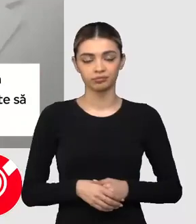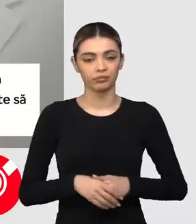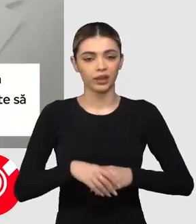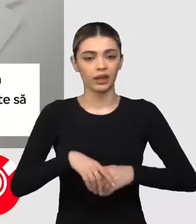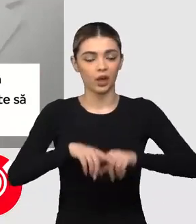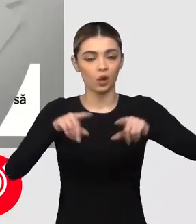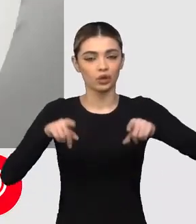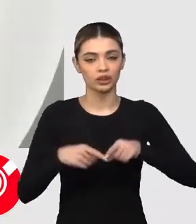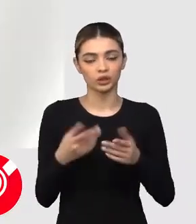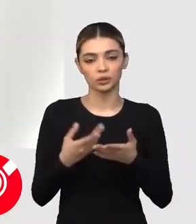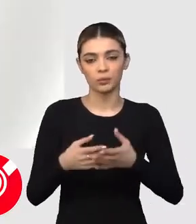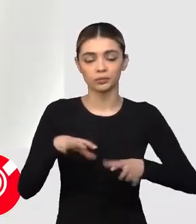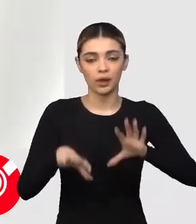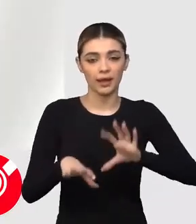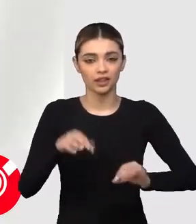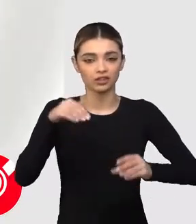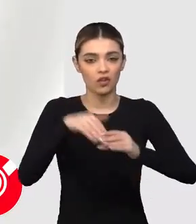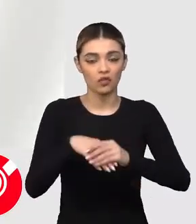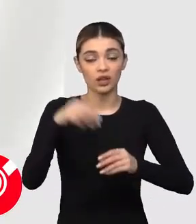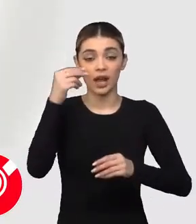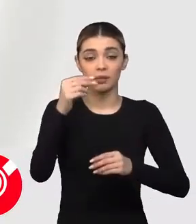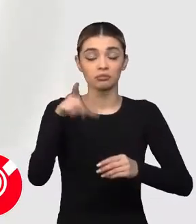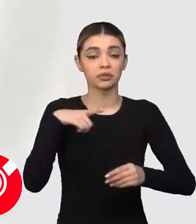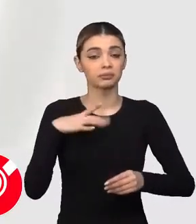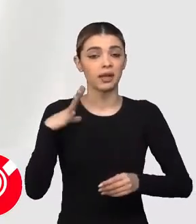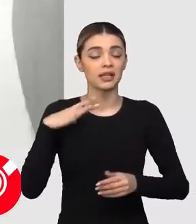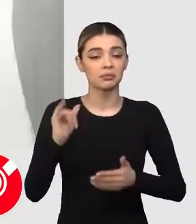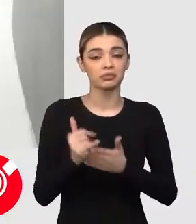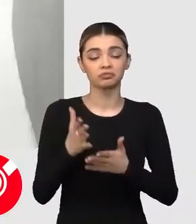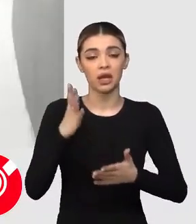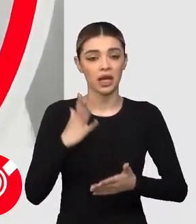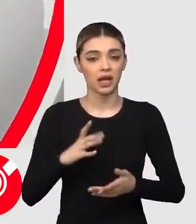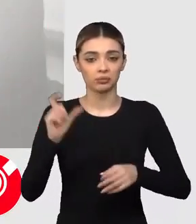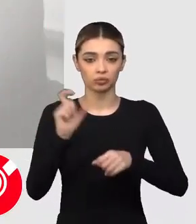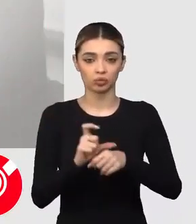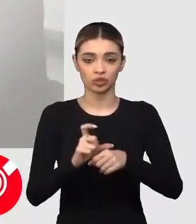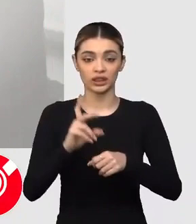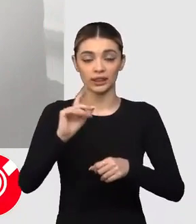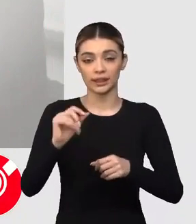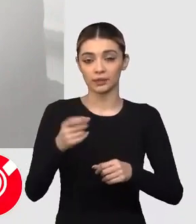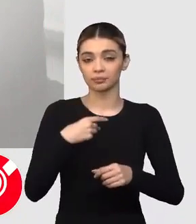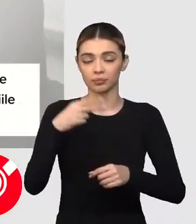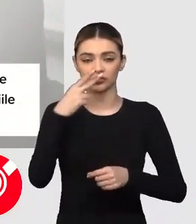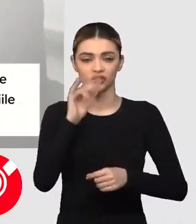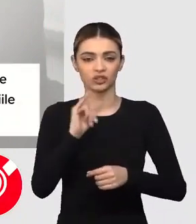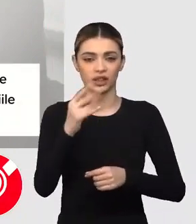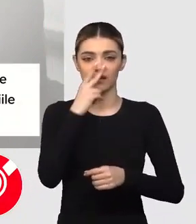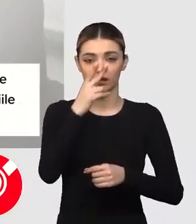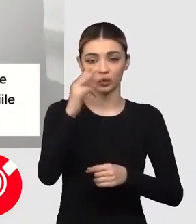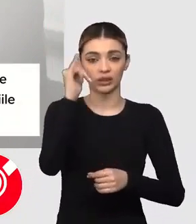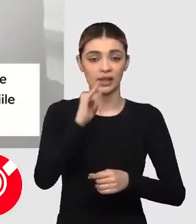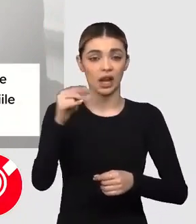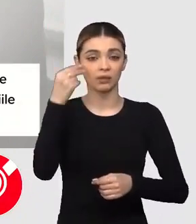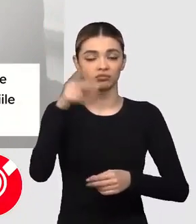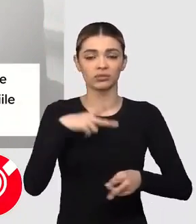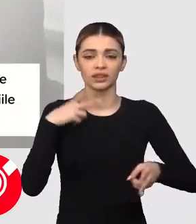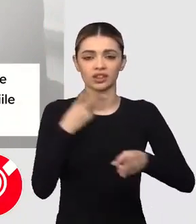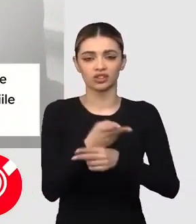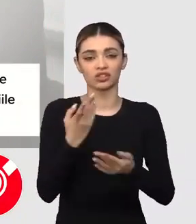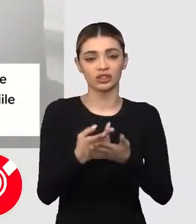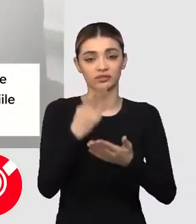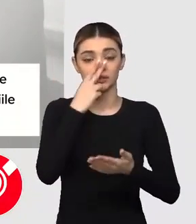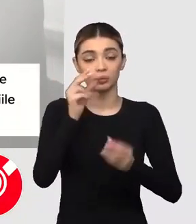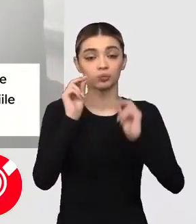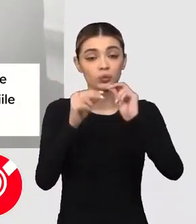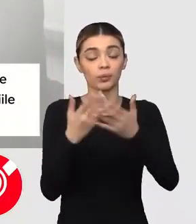Consiliul electoral suprem spune că a fost un scrutin liber și pașnic în Turcia, însă observatorii internaționale au criticat alegerile